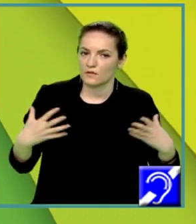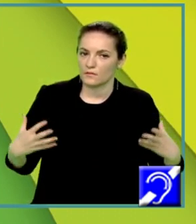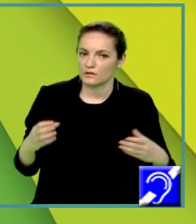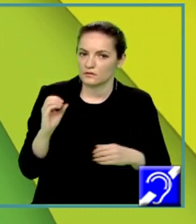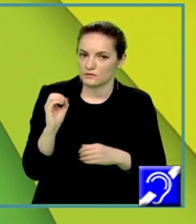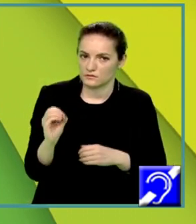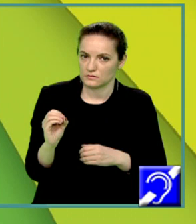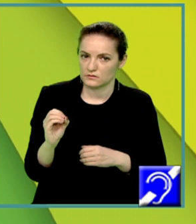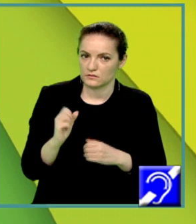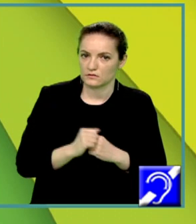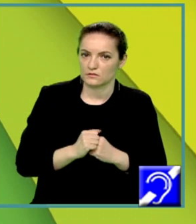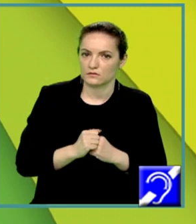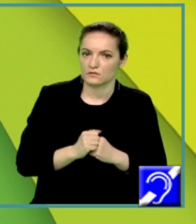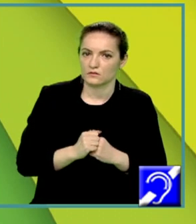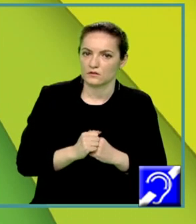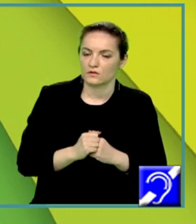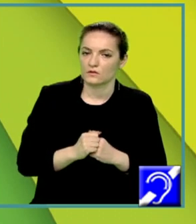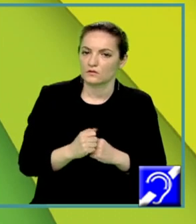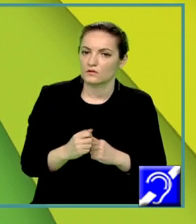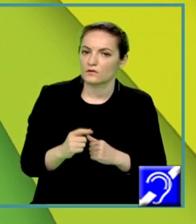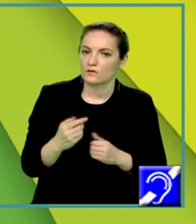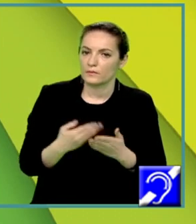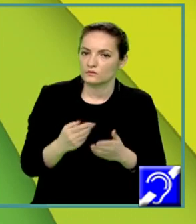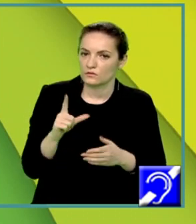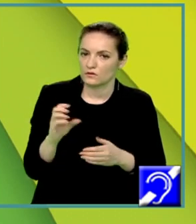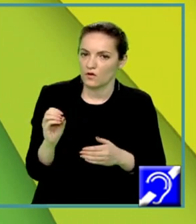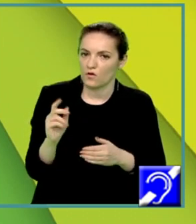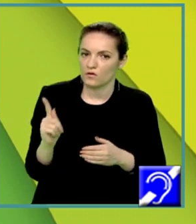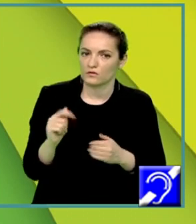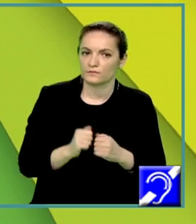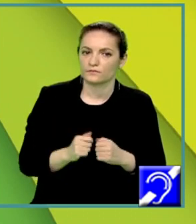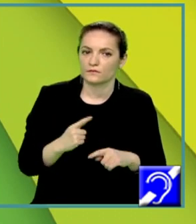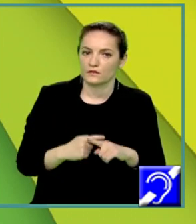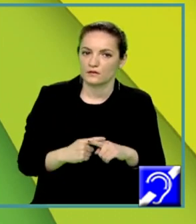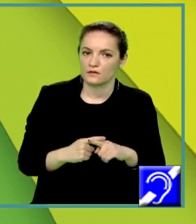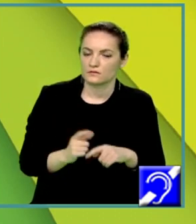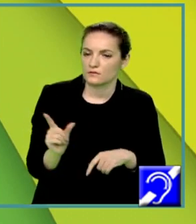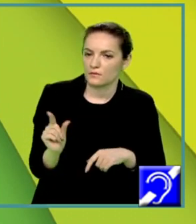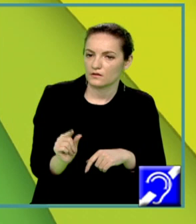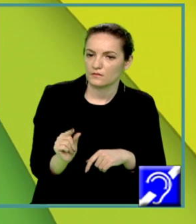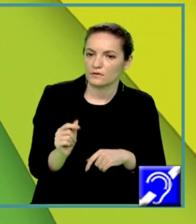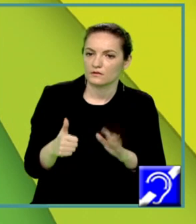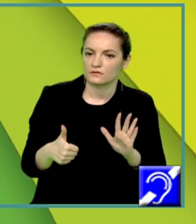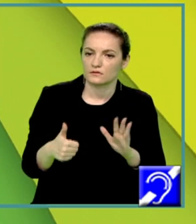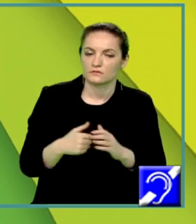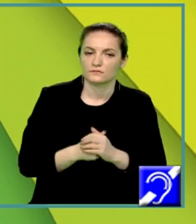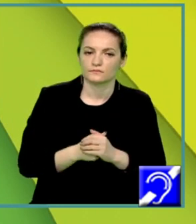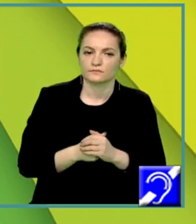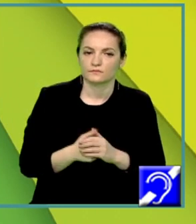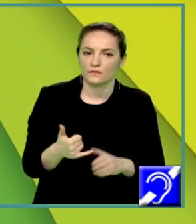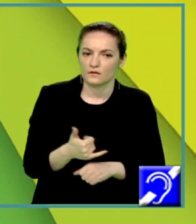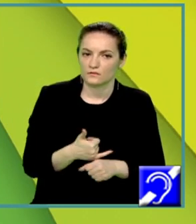condiția de existență a acestui logaritm de unde rezultă x mai mic decât 6. Se